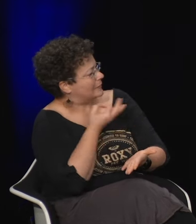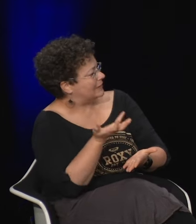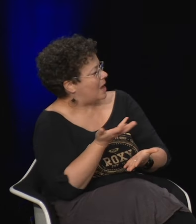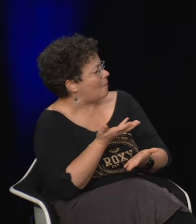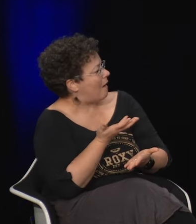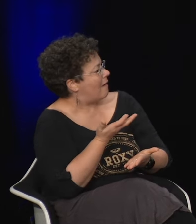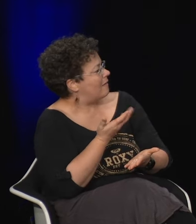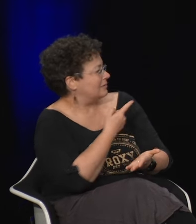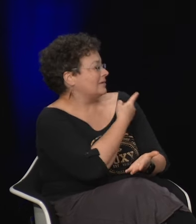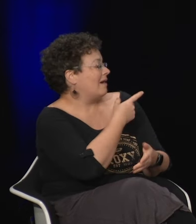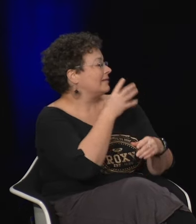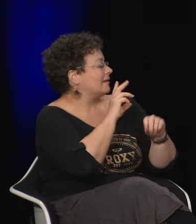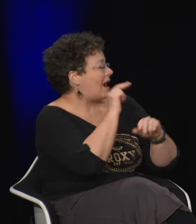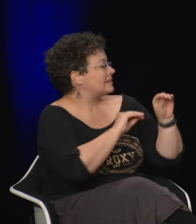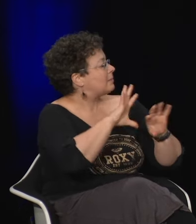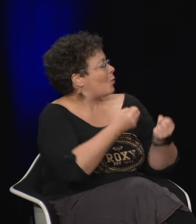ça peut